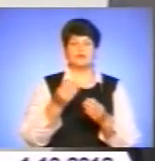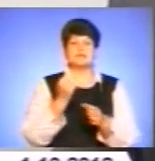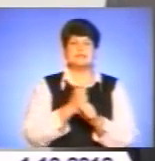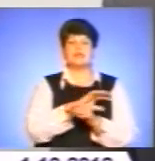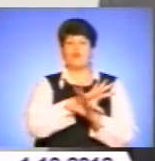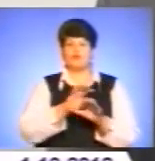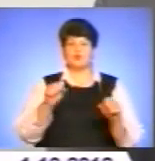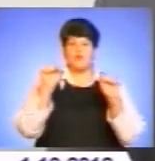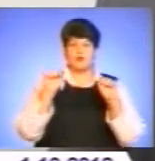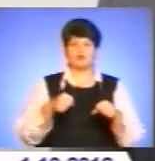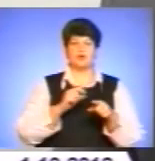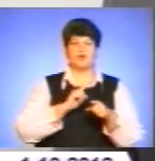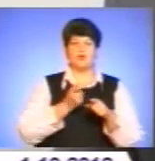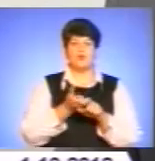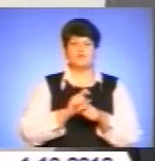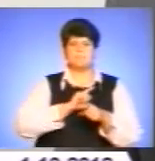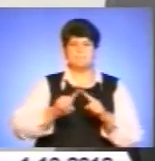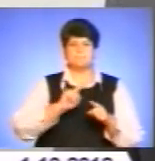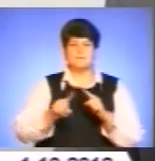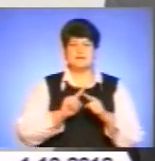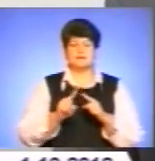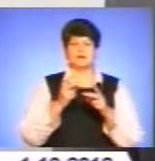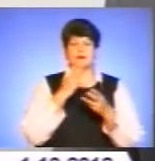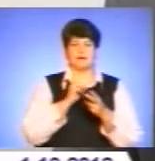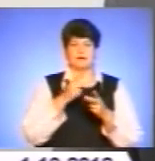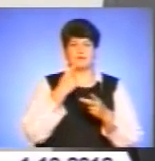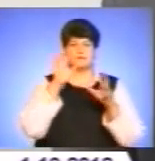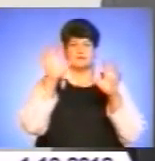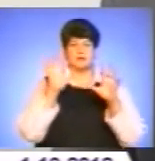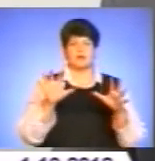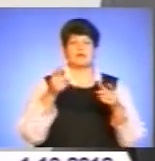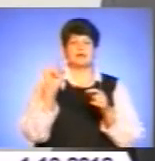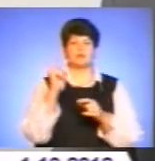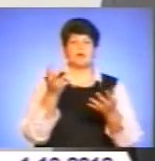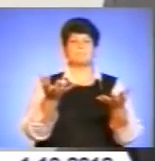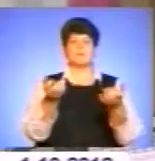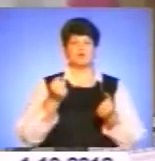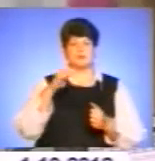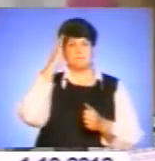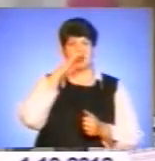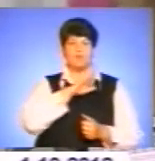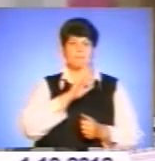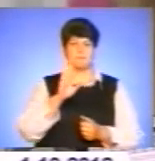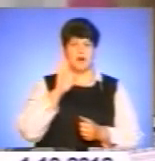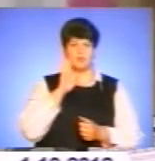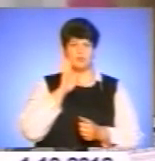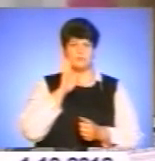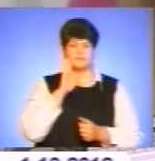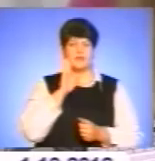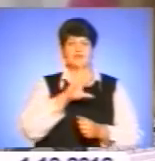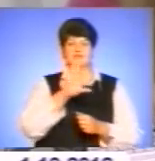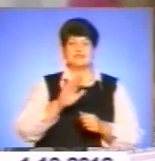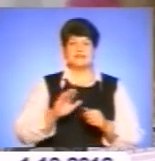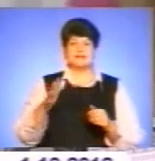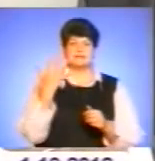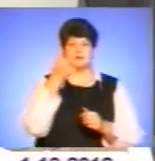щоб дуже швидко, як це підполагає закон, дітей отримав папу і маму. За п'ять років всі діти сироти мають